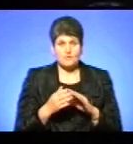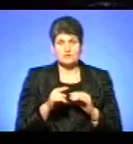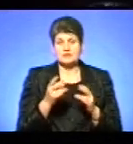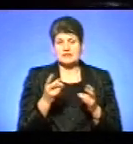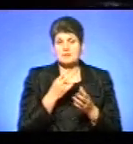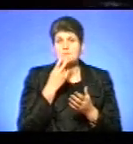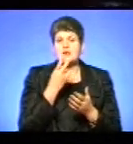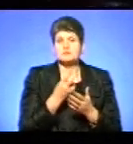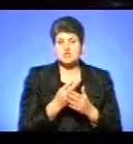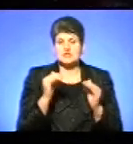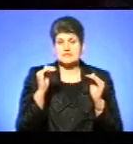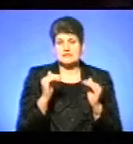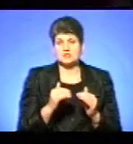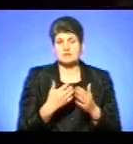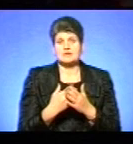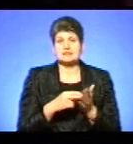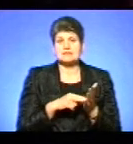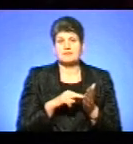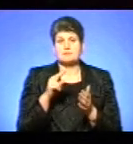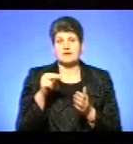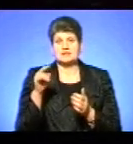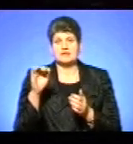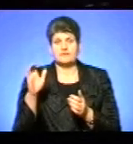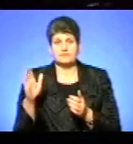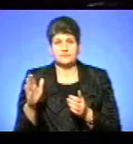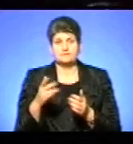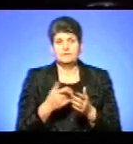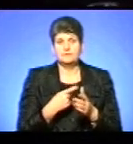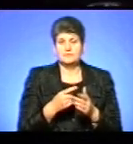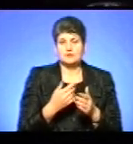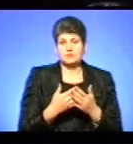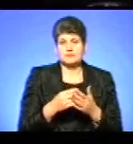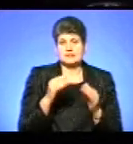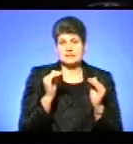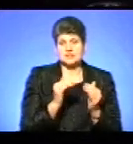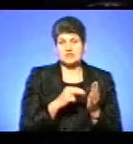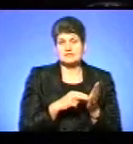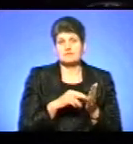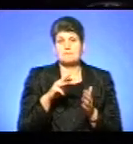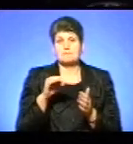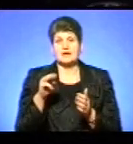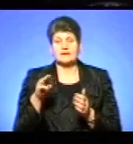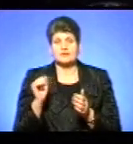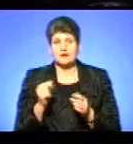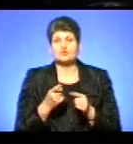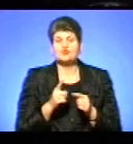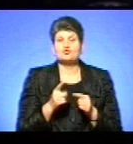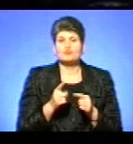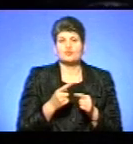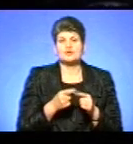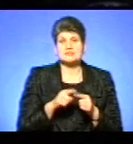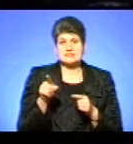передбачати зниження, наприклад, ставки ПДВ чи зниження ставки мито. Але тоді постане питання, чому, власне, на автомобілі